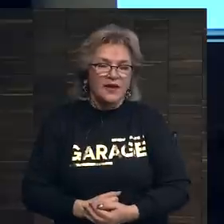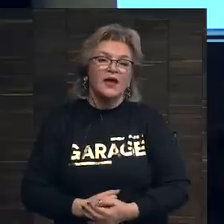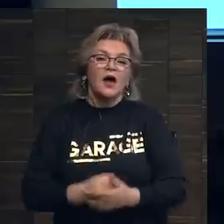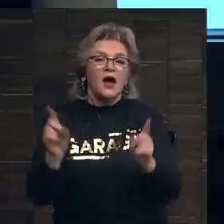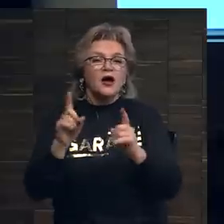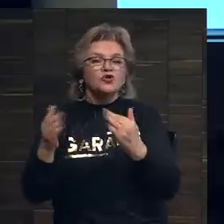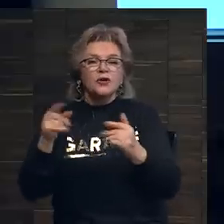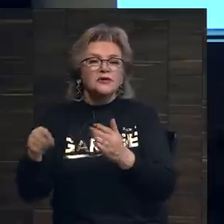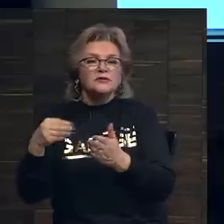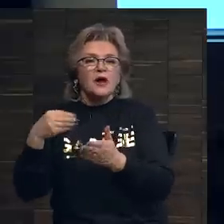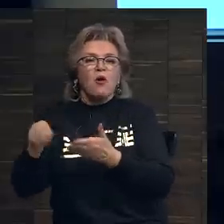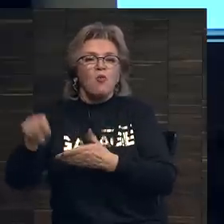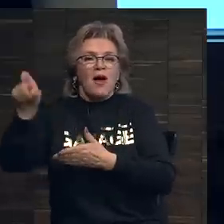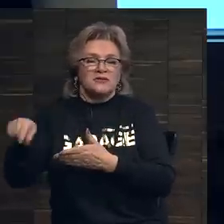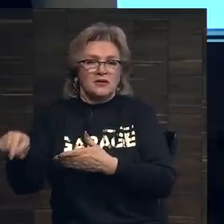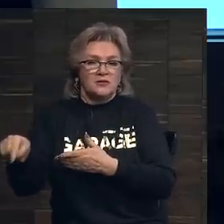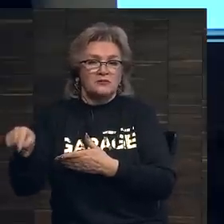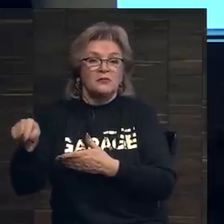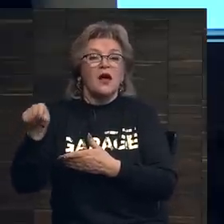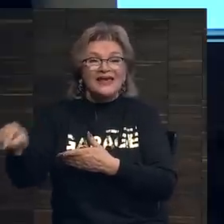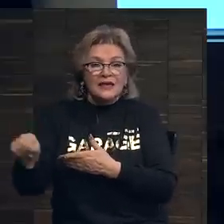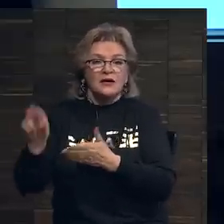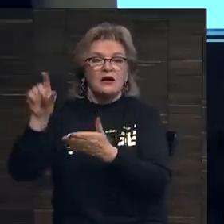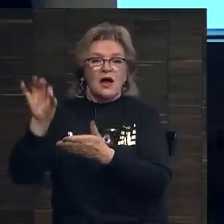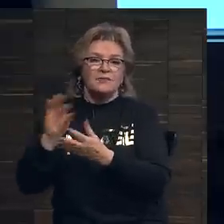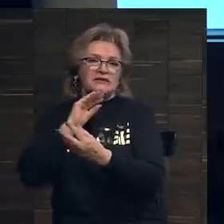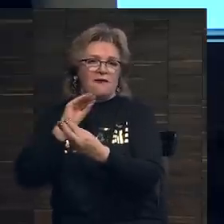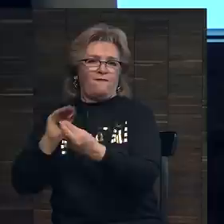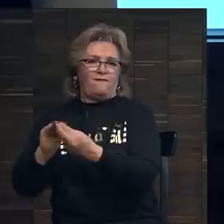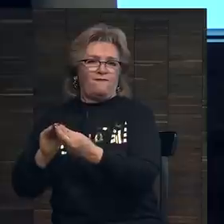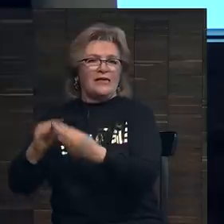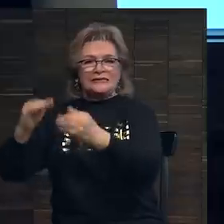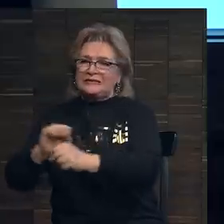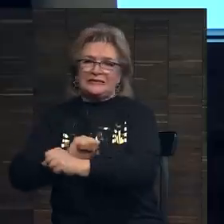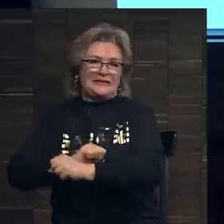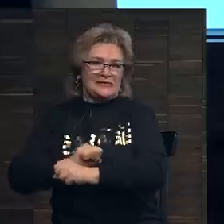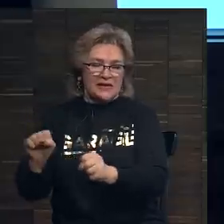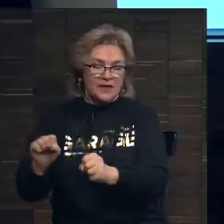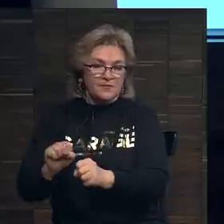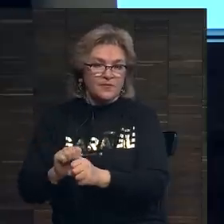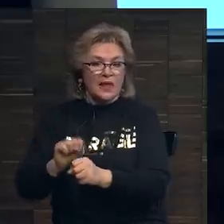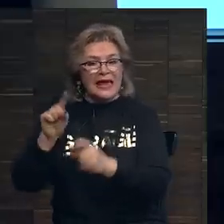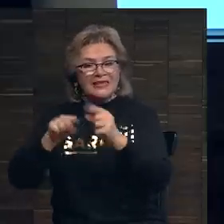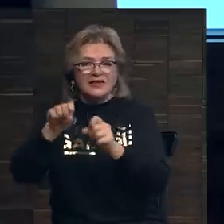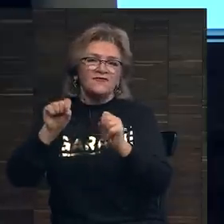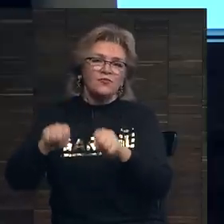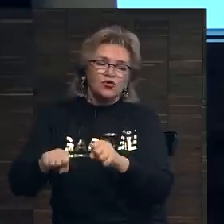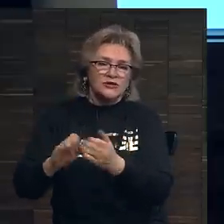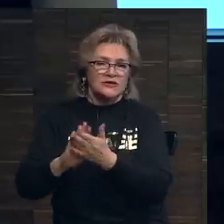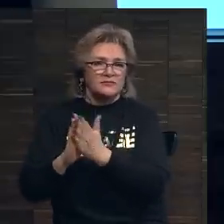что касается покупателей, то их комиссия стабильна, ее нельзя снизить, но иногда вы можете